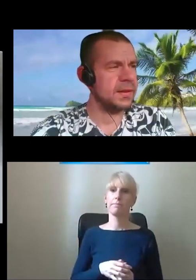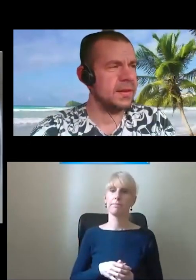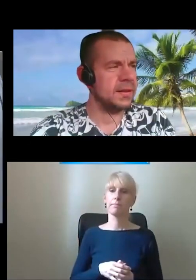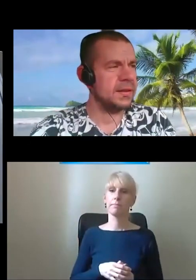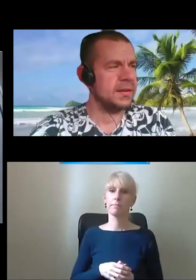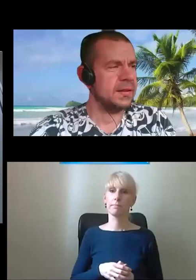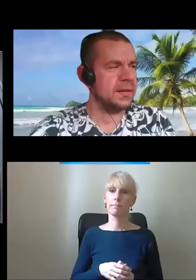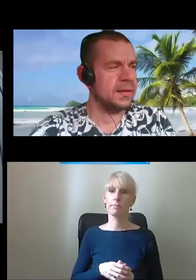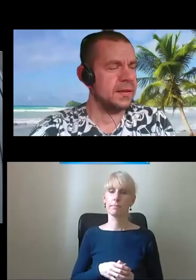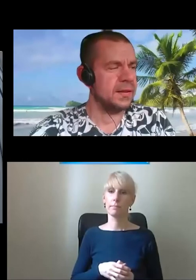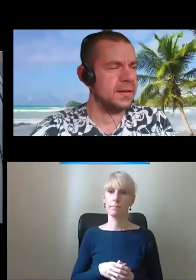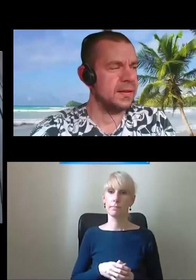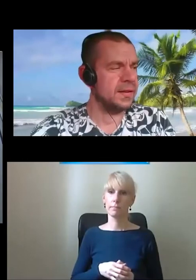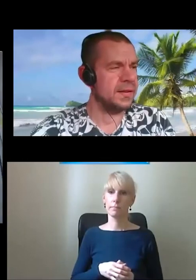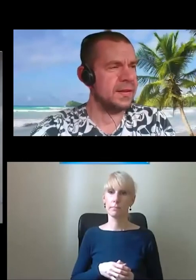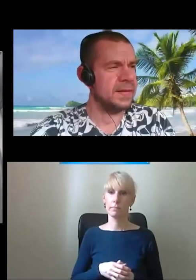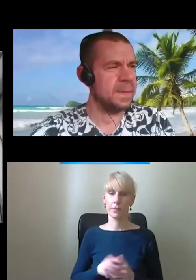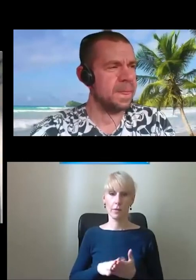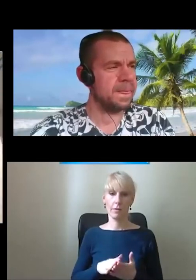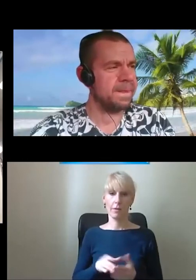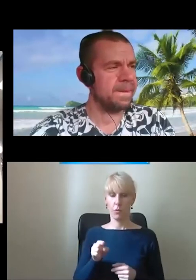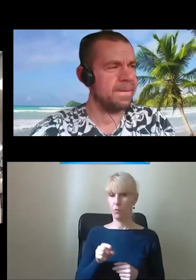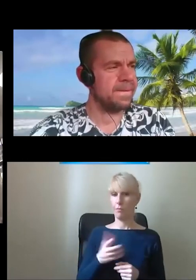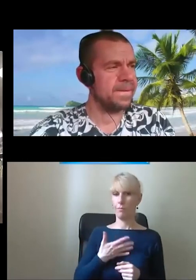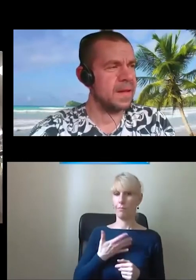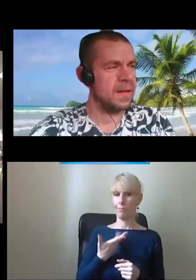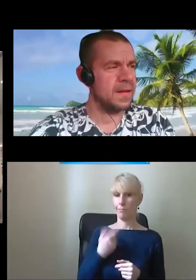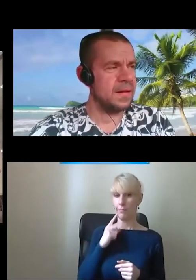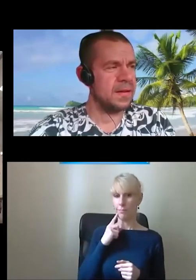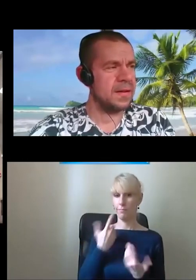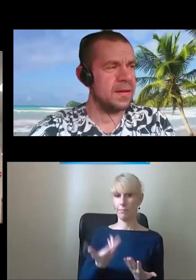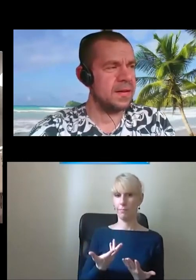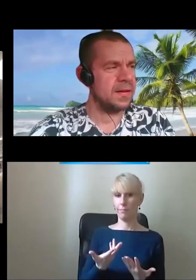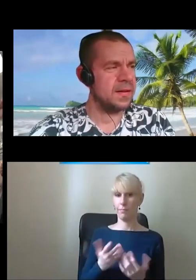żartowałem. Żartowałeś? No nie, ale patrz, tu jest znaczek,